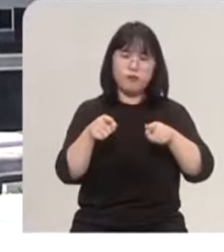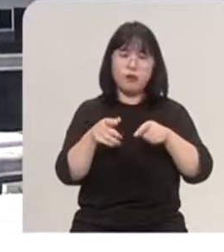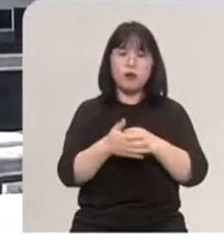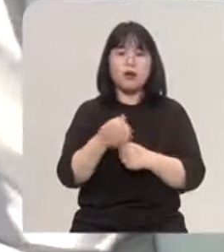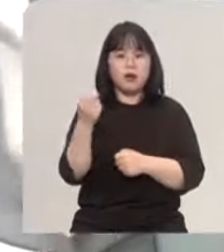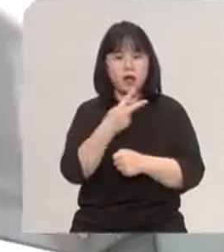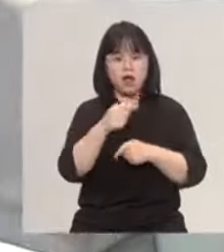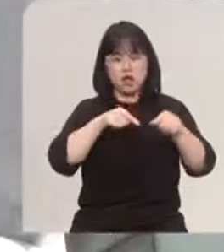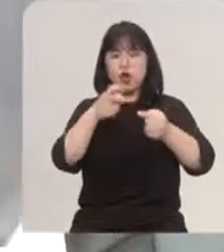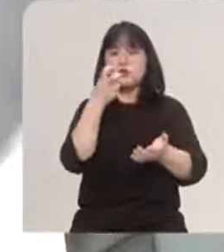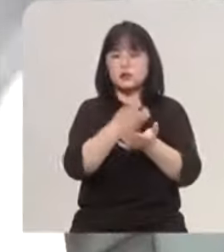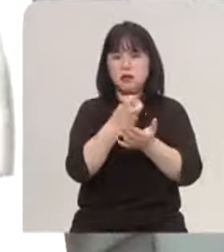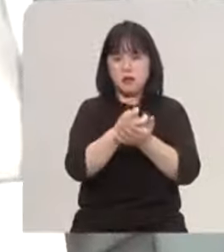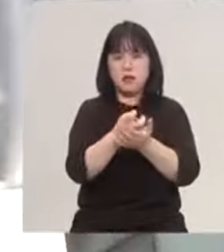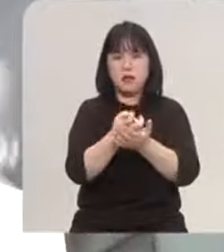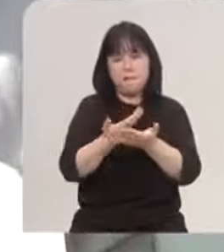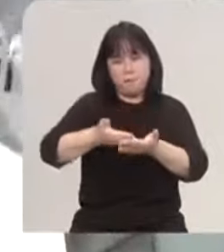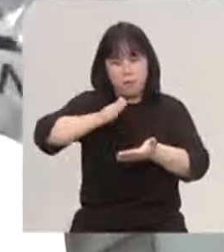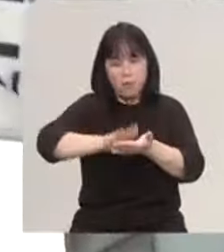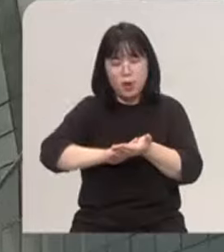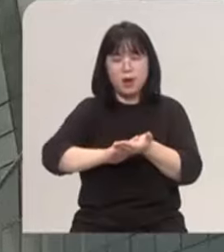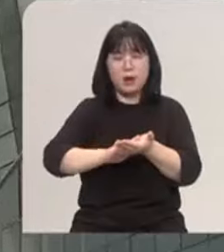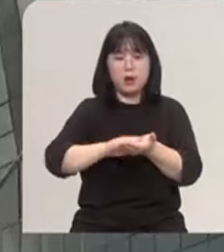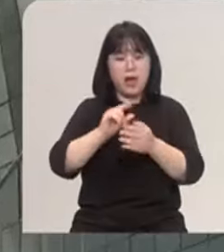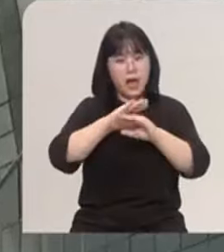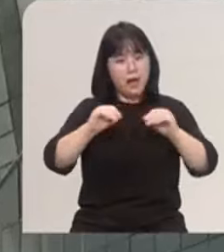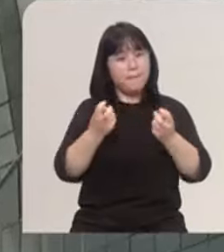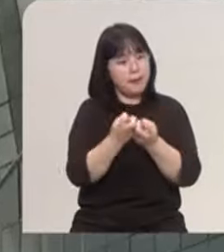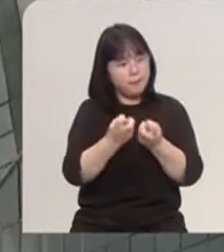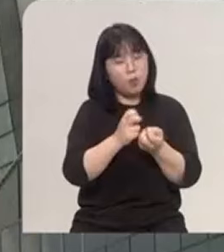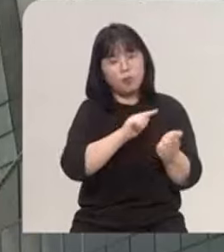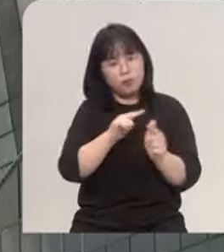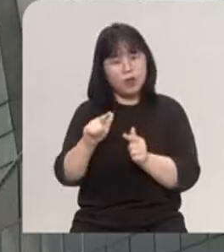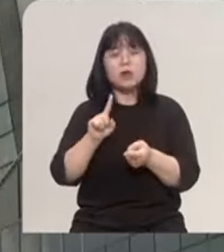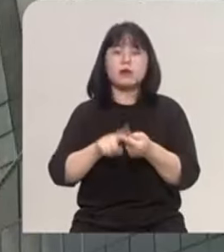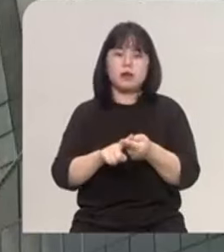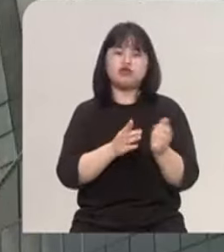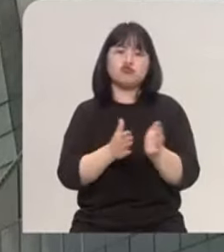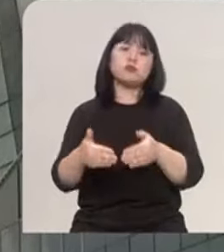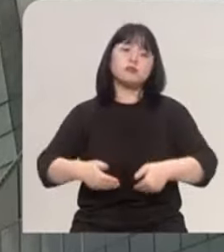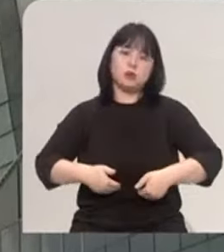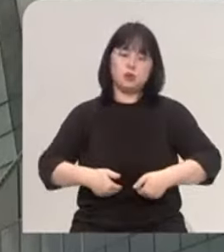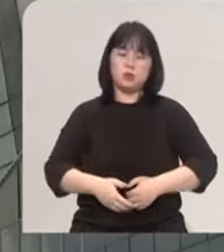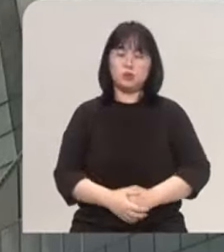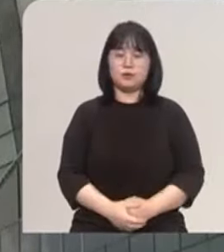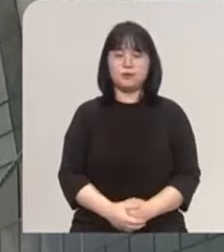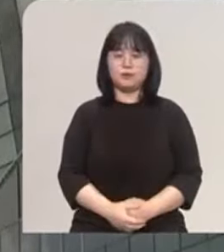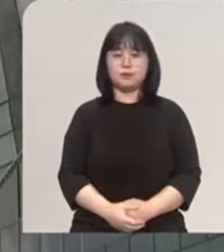보완이나 대안 제시가 필요해 보입니다. KBS 뉴스 서승시입니다.